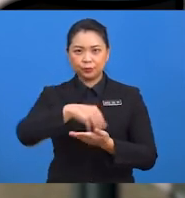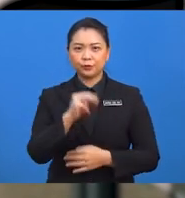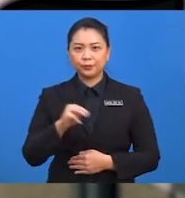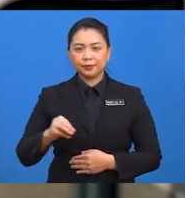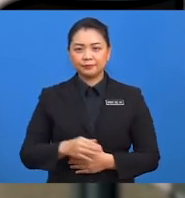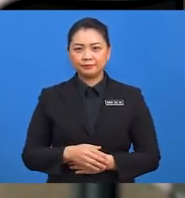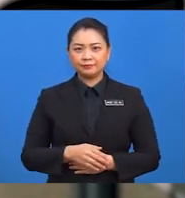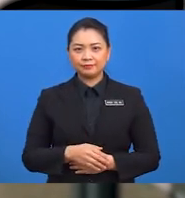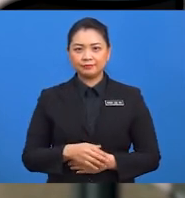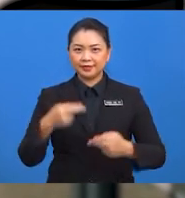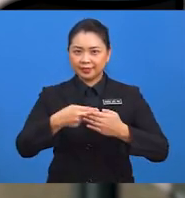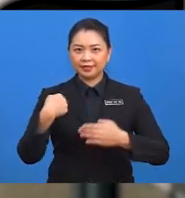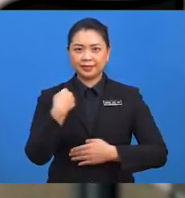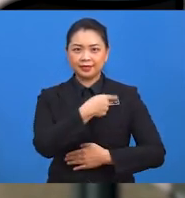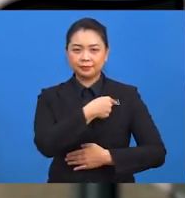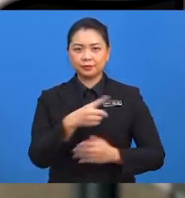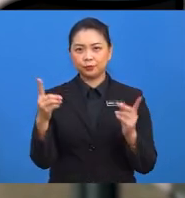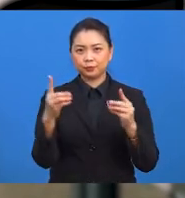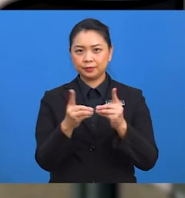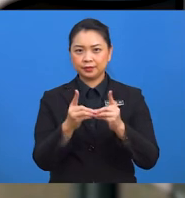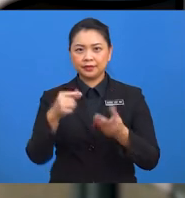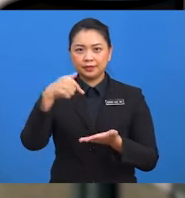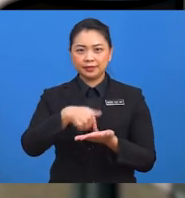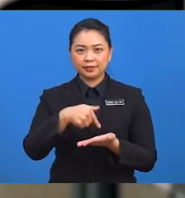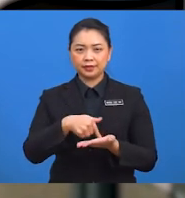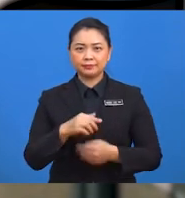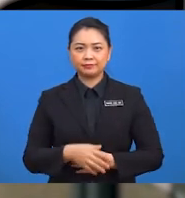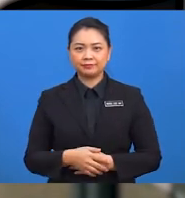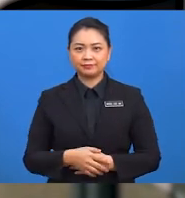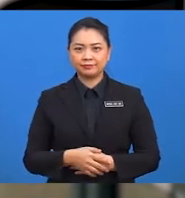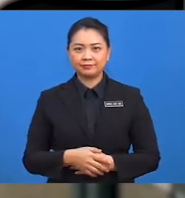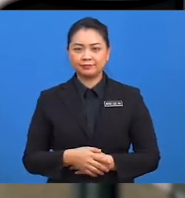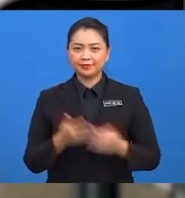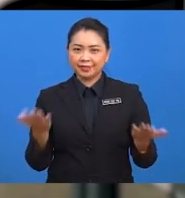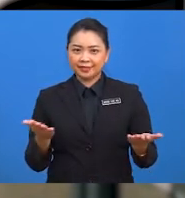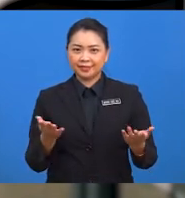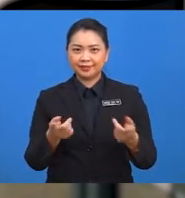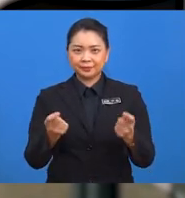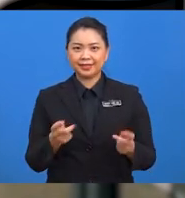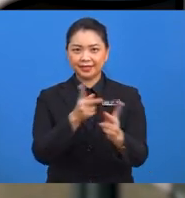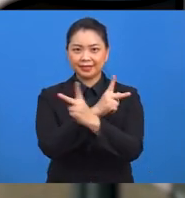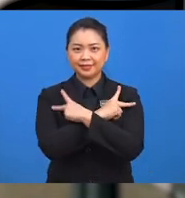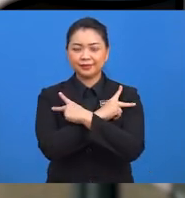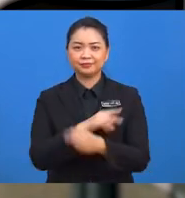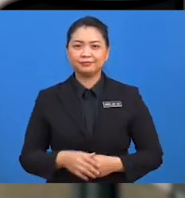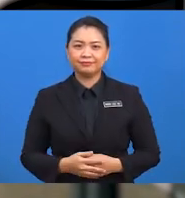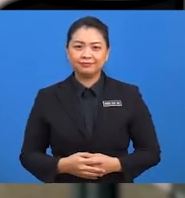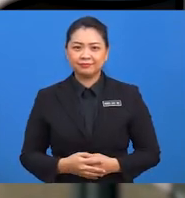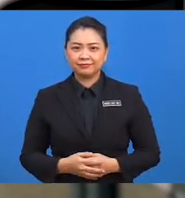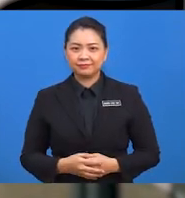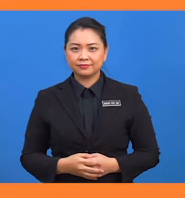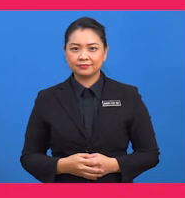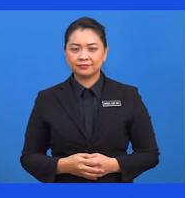semua murid sehingga kita berjumpa di lain masa. Sekian, terima